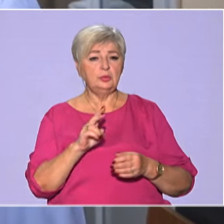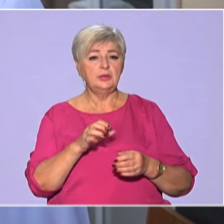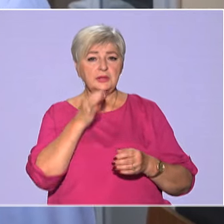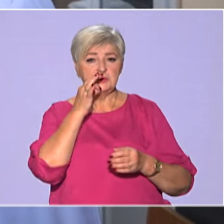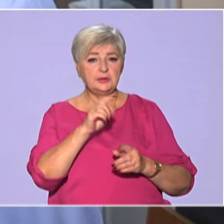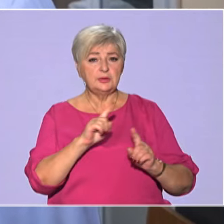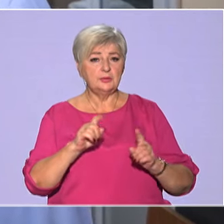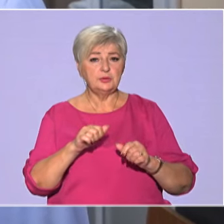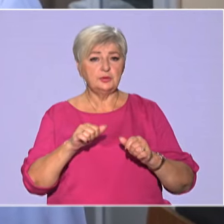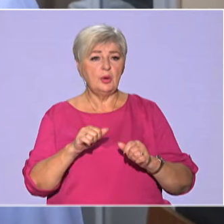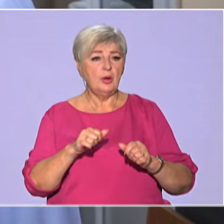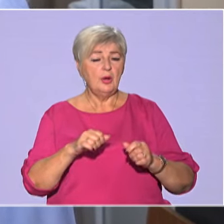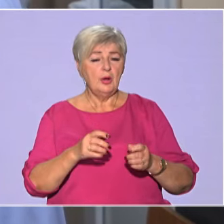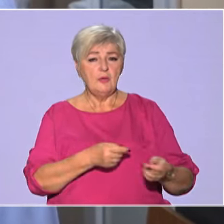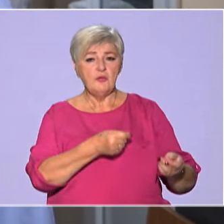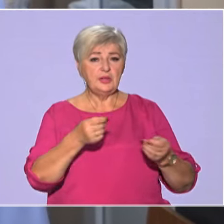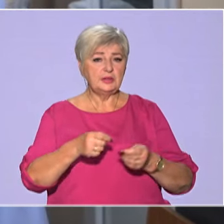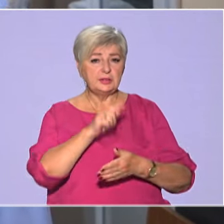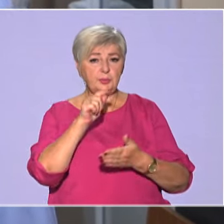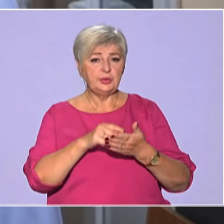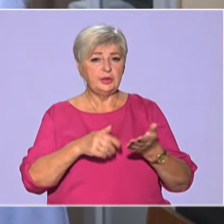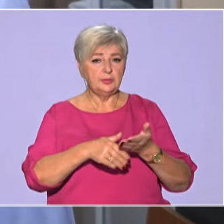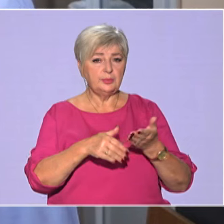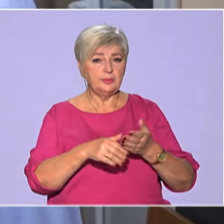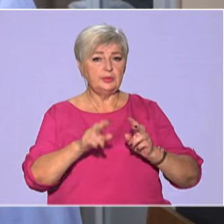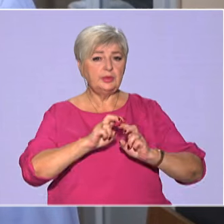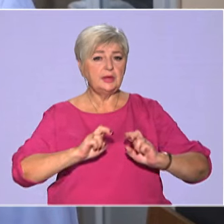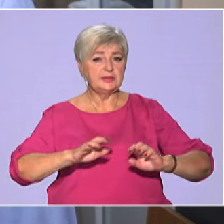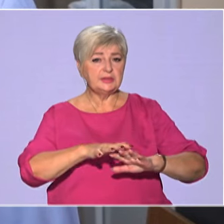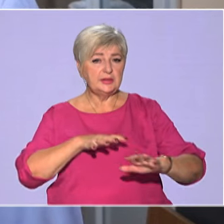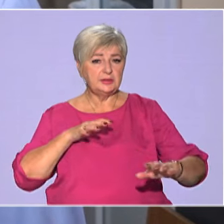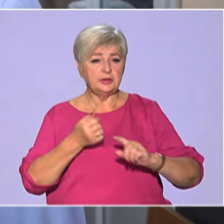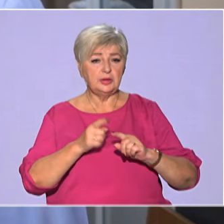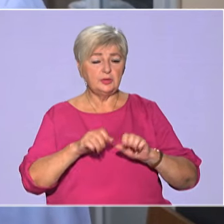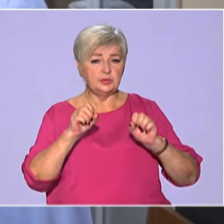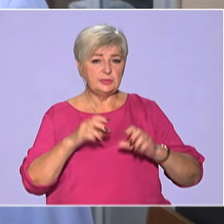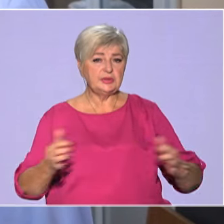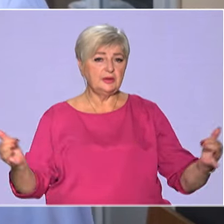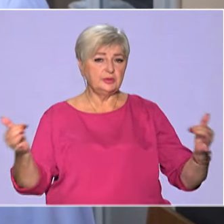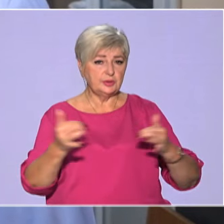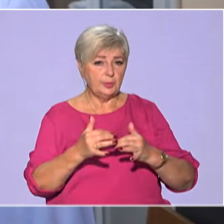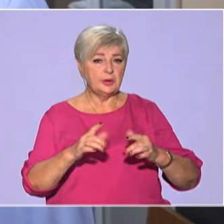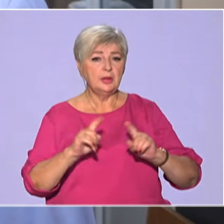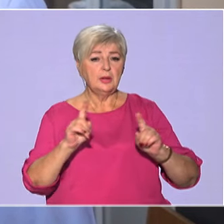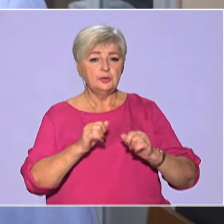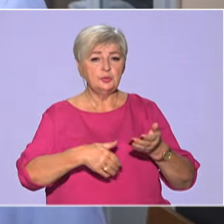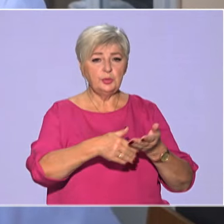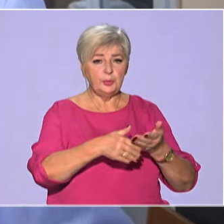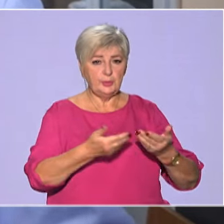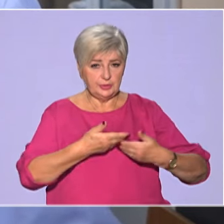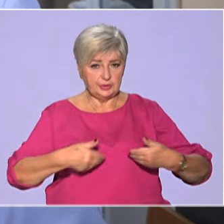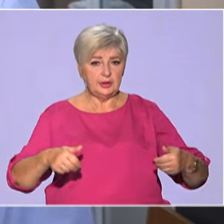винесли питання допомоги на сесію, яку спеціально збирають, щоб допомогти лікарні Мечникова.